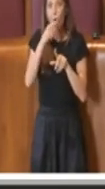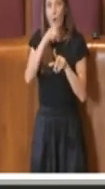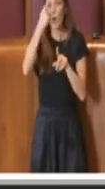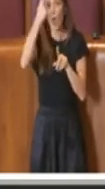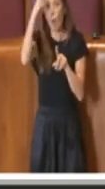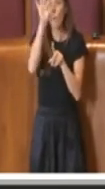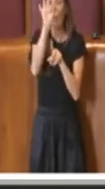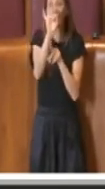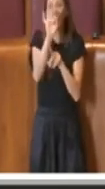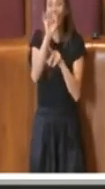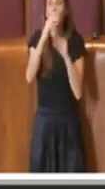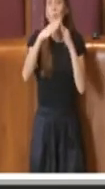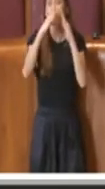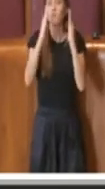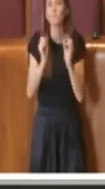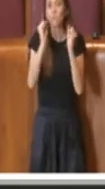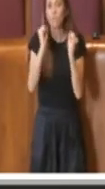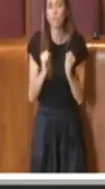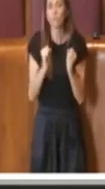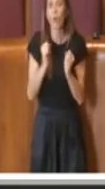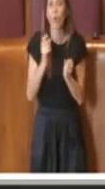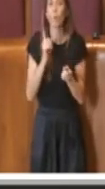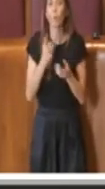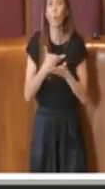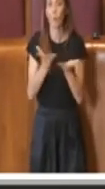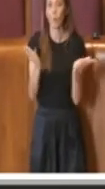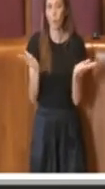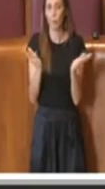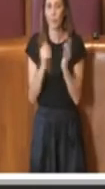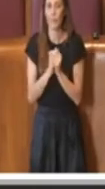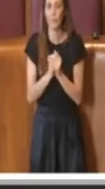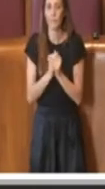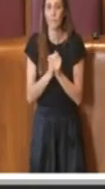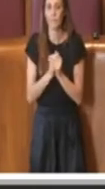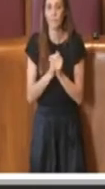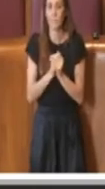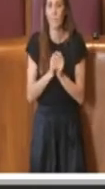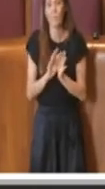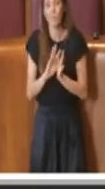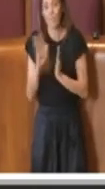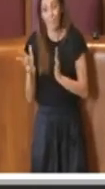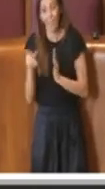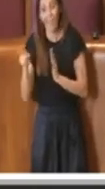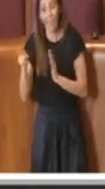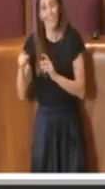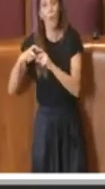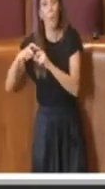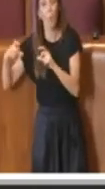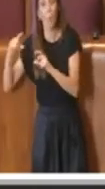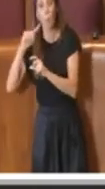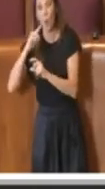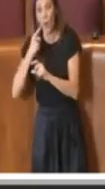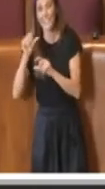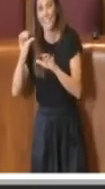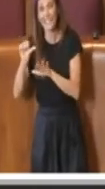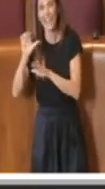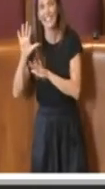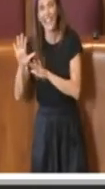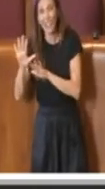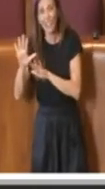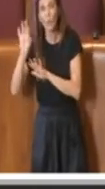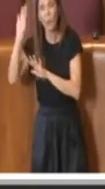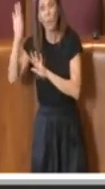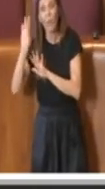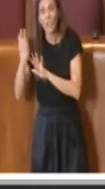Quindi, mentre gli altri ecobonus, quelli al 65-80% non hanno questi paletti,